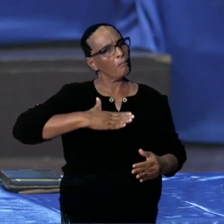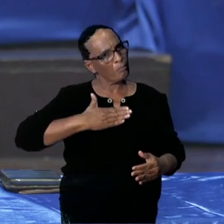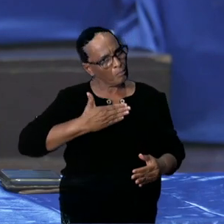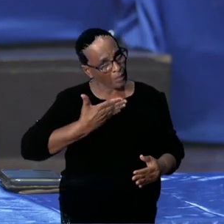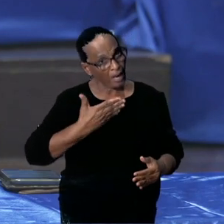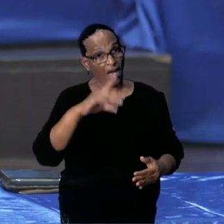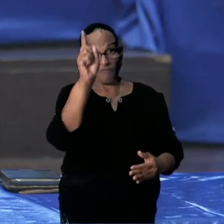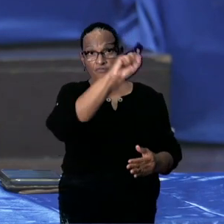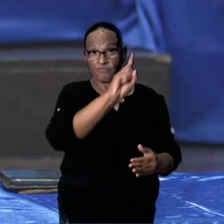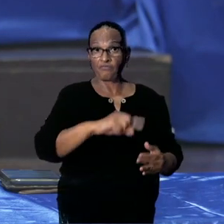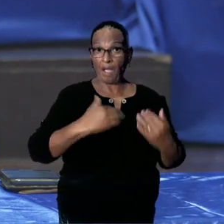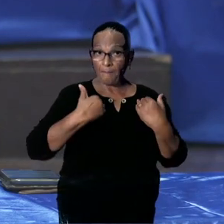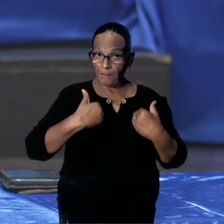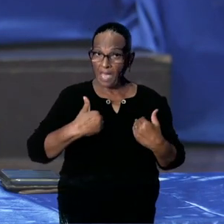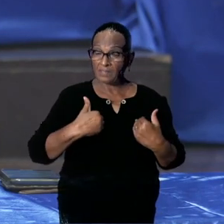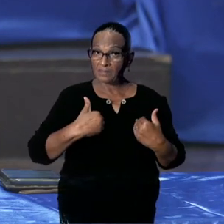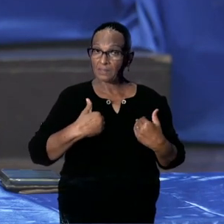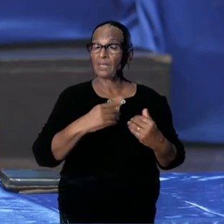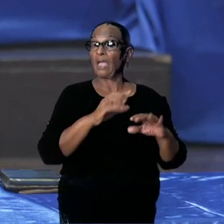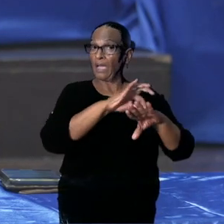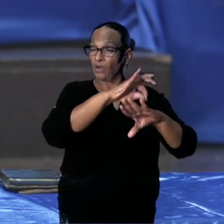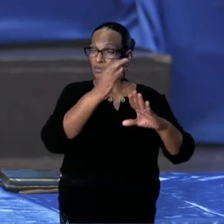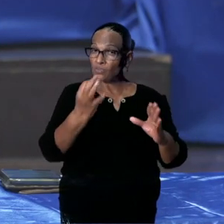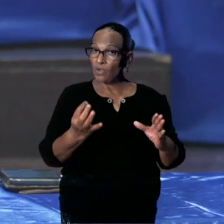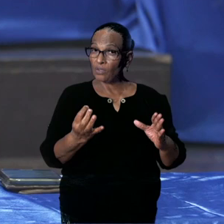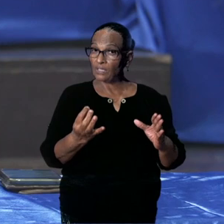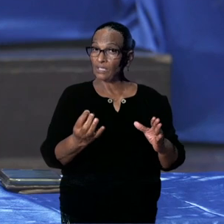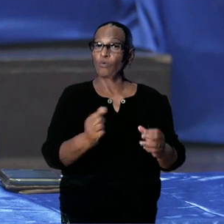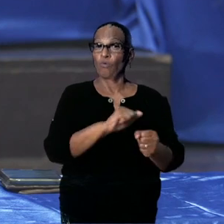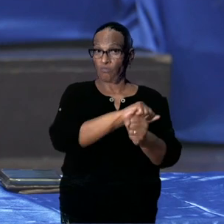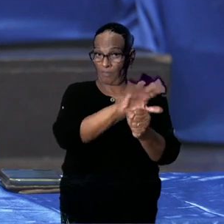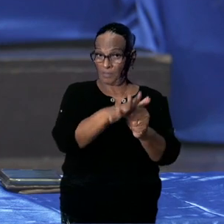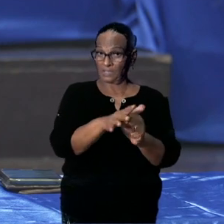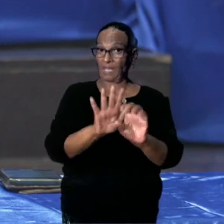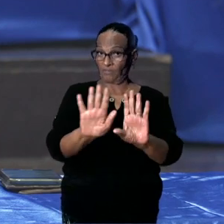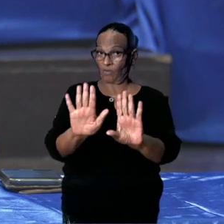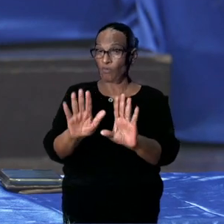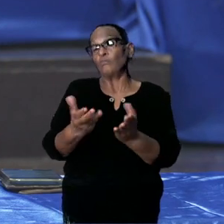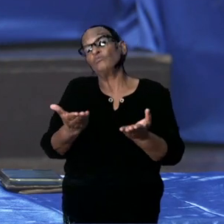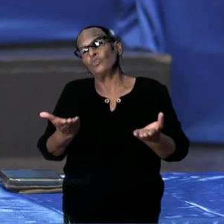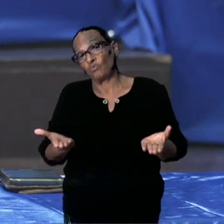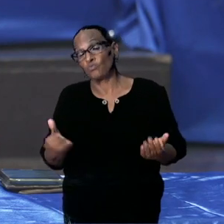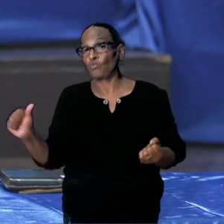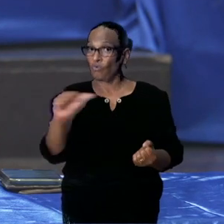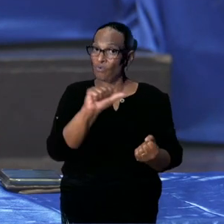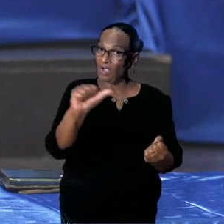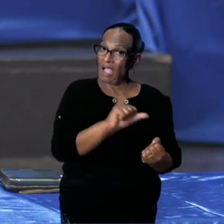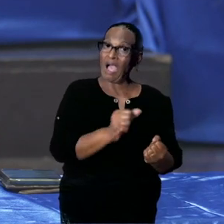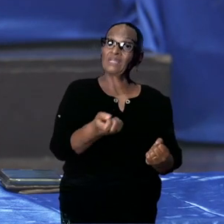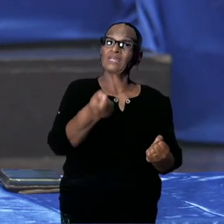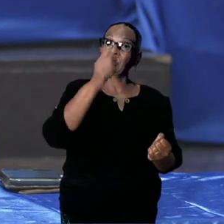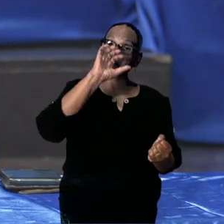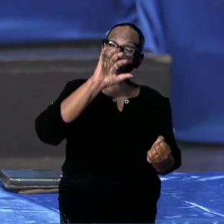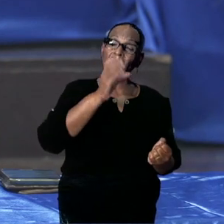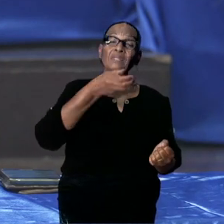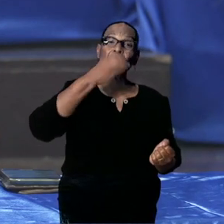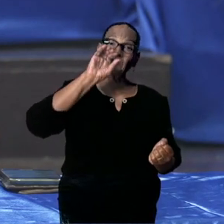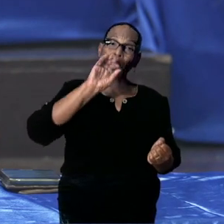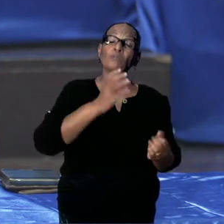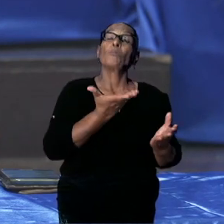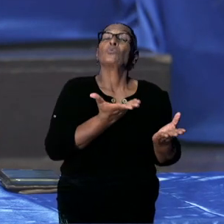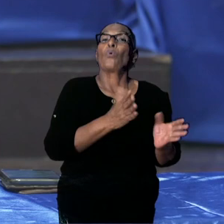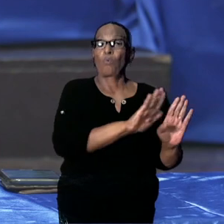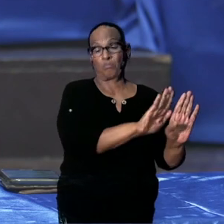in gevaar komt, en de gezondheid, precies zoals we vechten om u te beschermen tegen COVID, moet ik u ook beschermen tegen andere gevaren. Dus